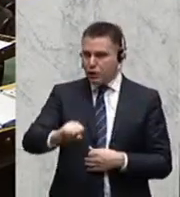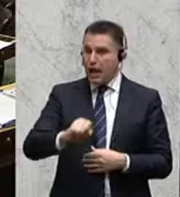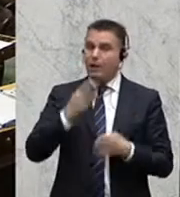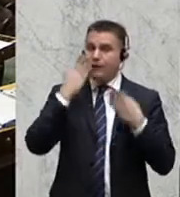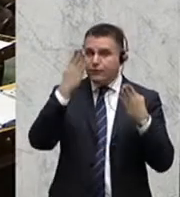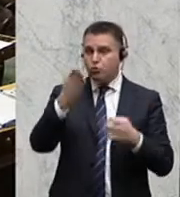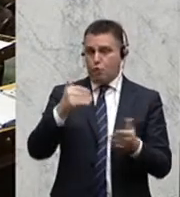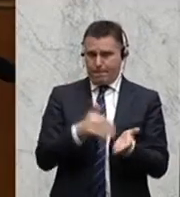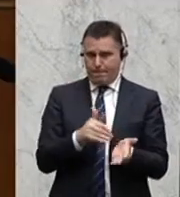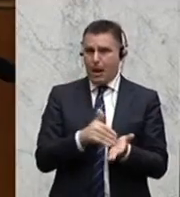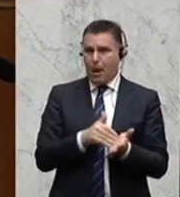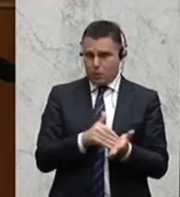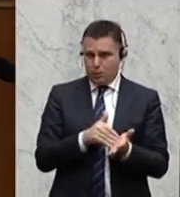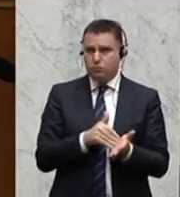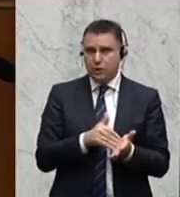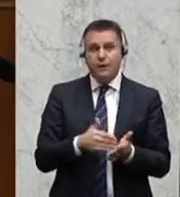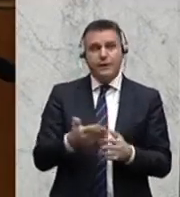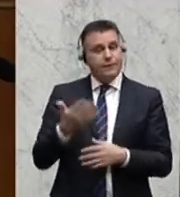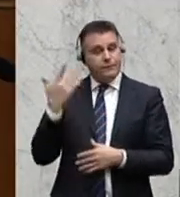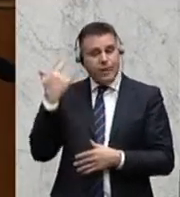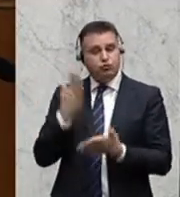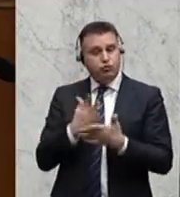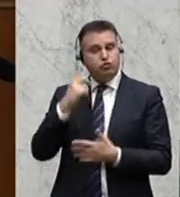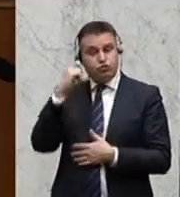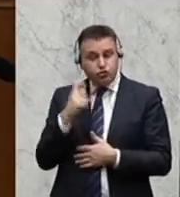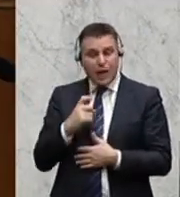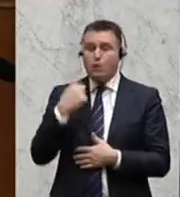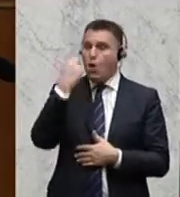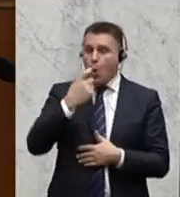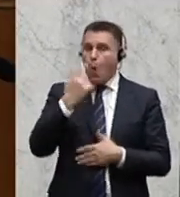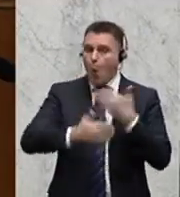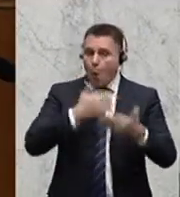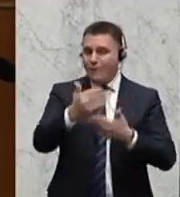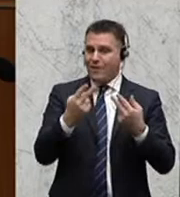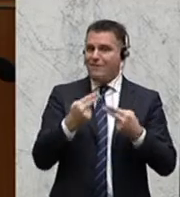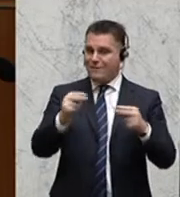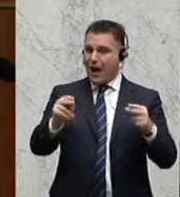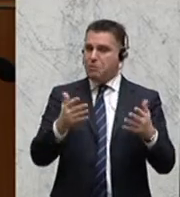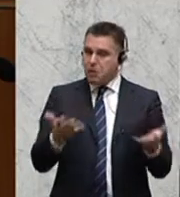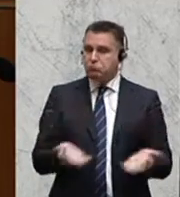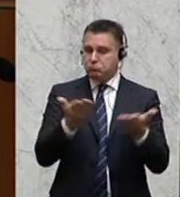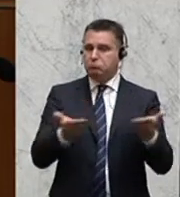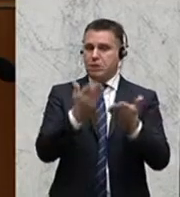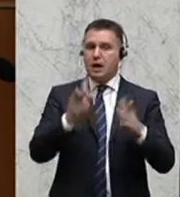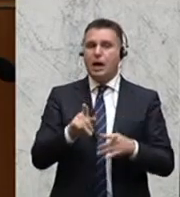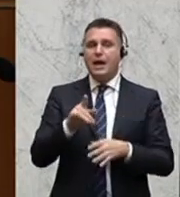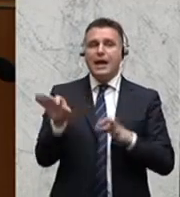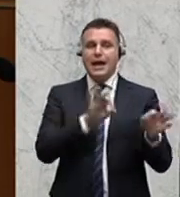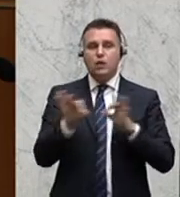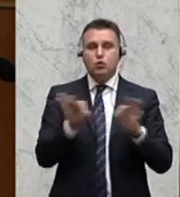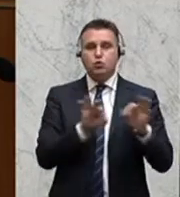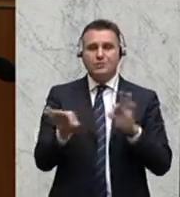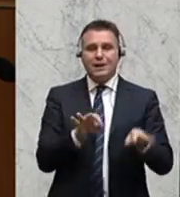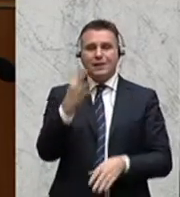Zukunft. Diese Bereiche, die in der Vergangenheit eingeschlagen wurden, ich hoffe, dass die in dieser Form auch weiter fortgeführt wurden. Industrie 4.0 ist ein